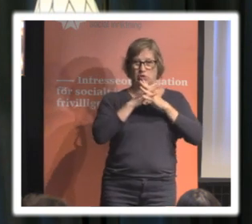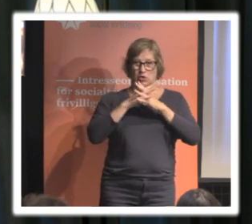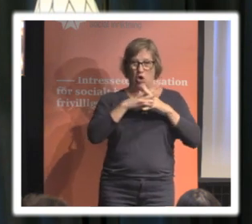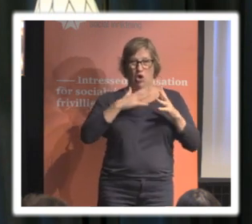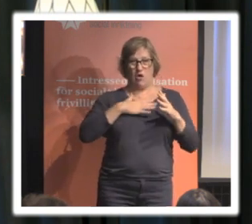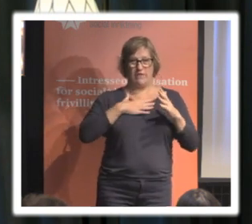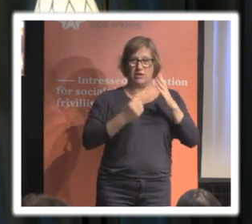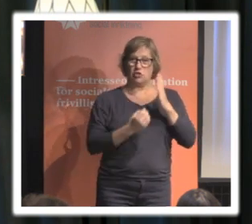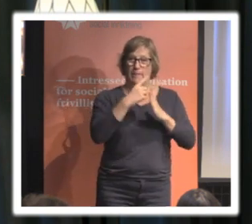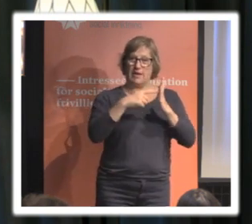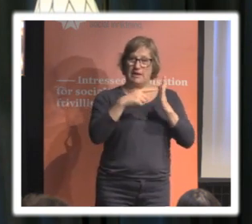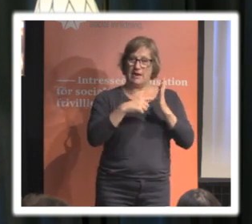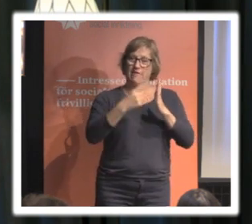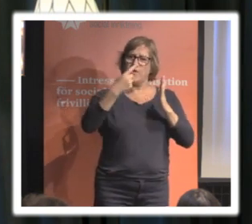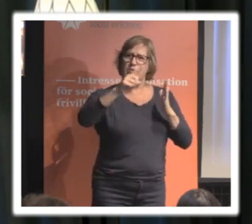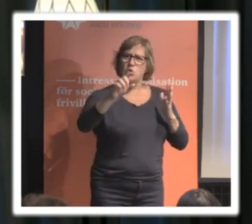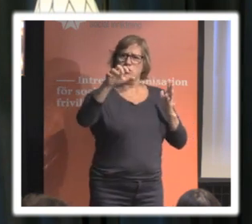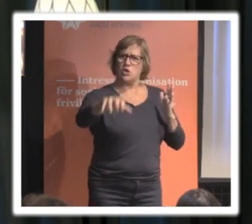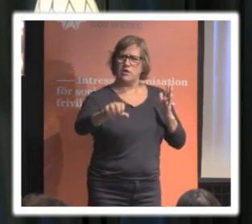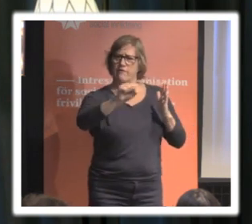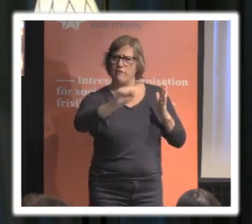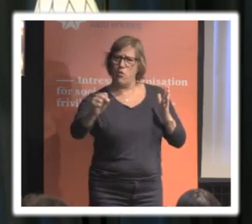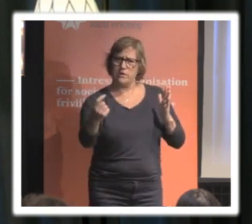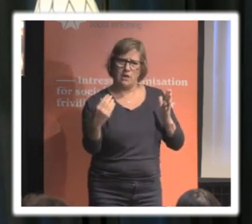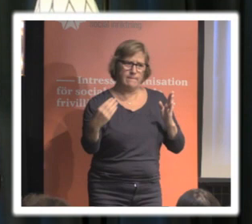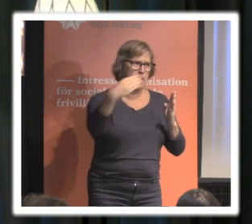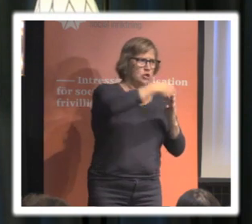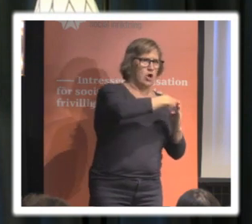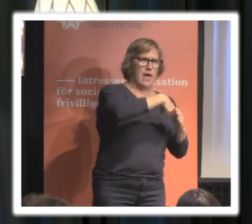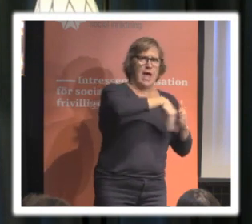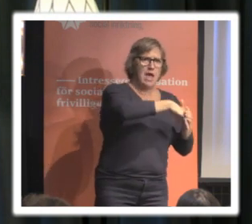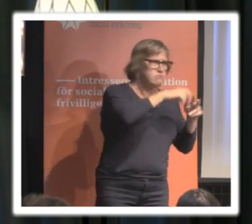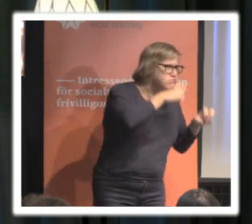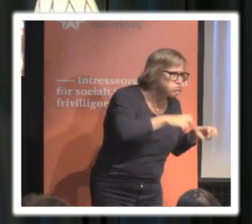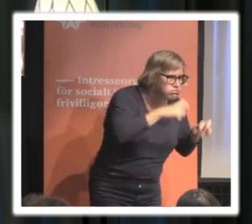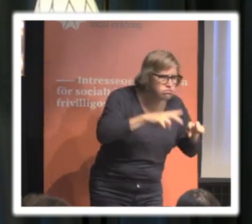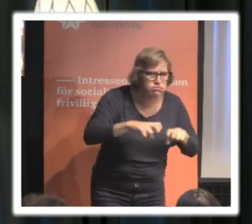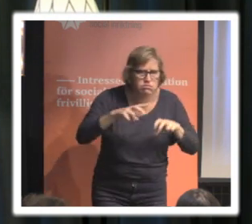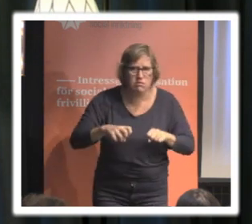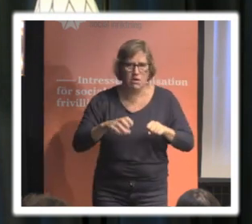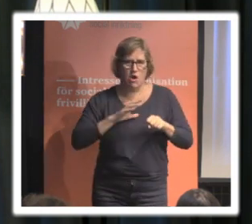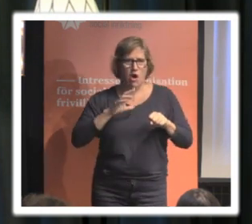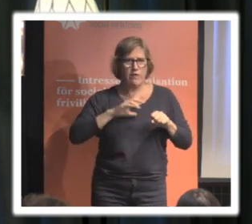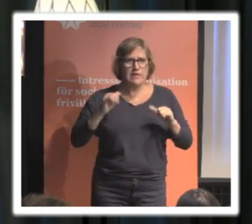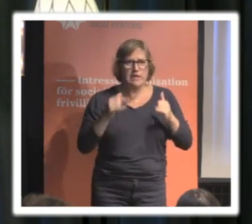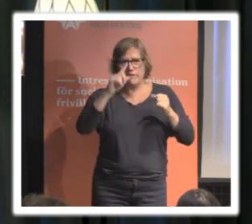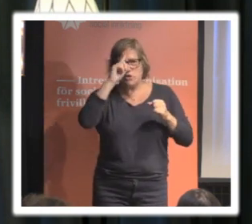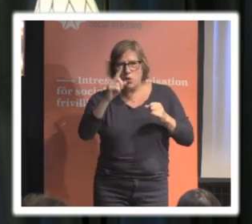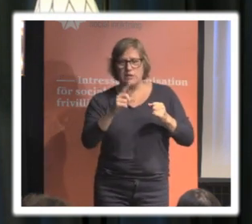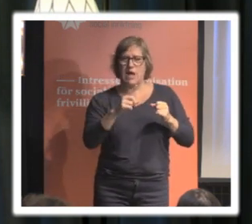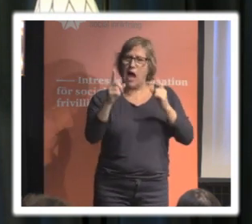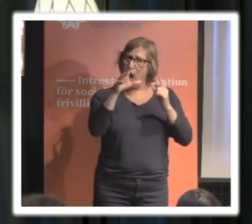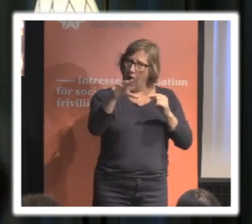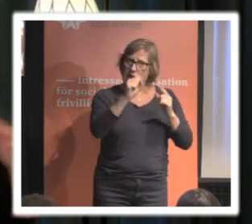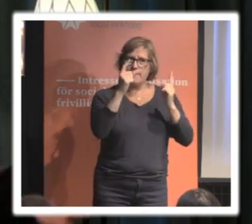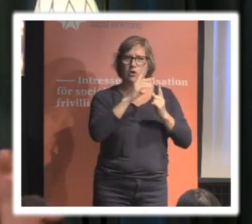regelverk som förbjöd staten från att göra det här under okontrollerade former. Det är en tidig förståelse av rätten till privatliv som en rätt